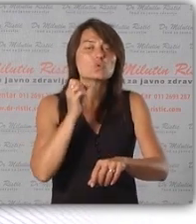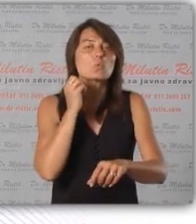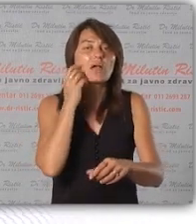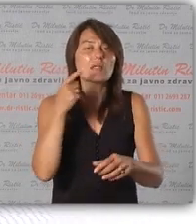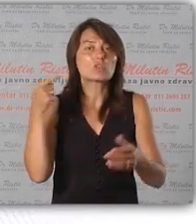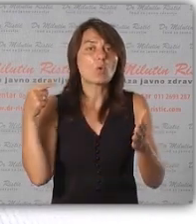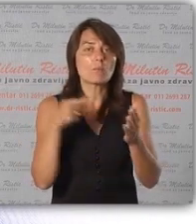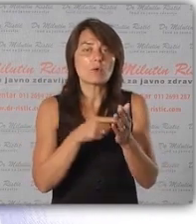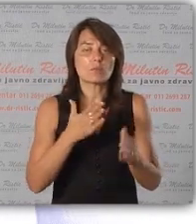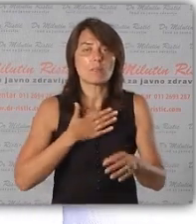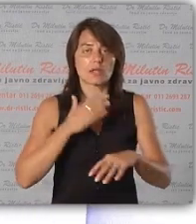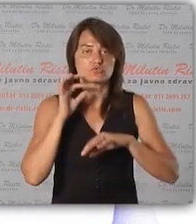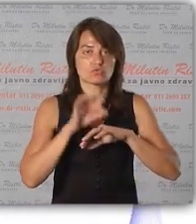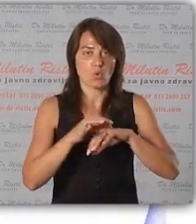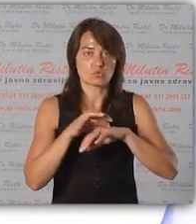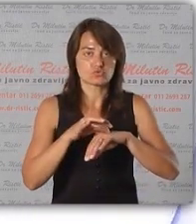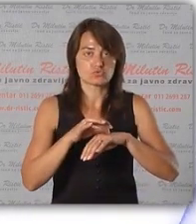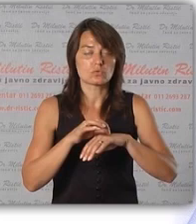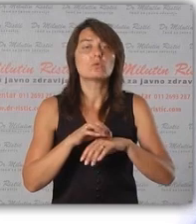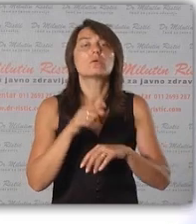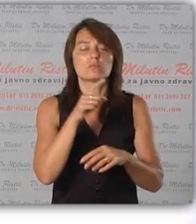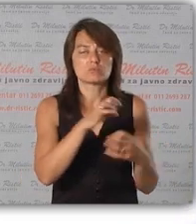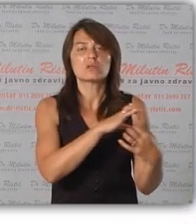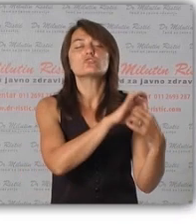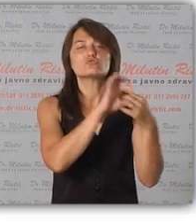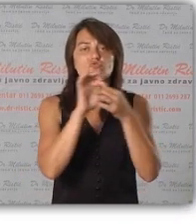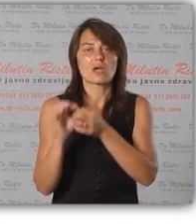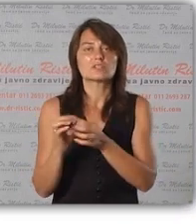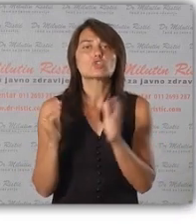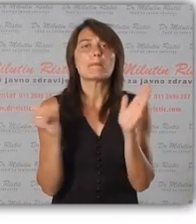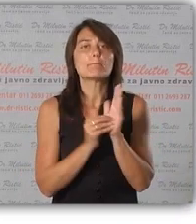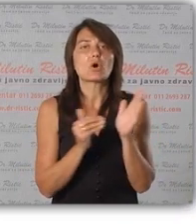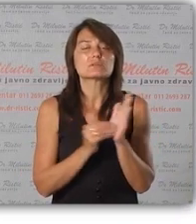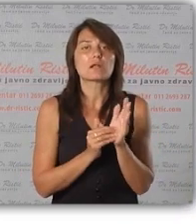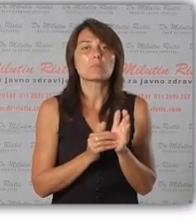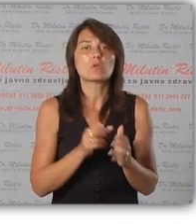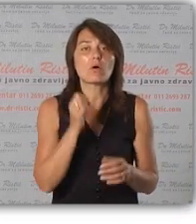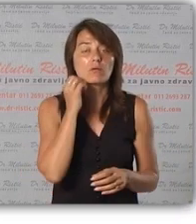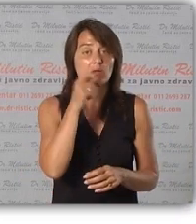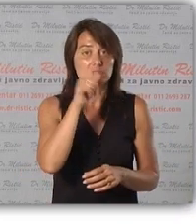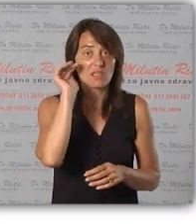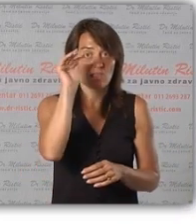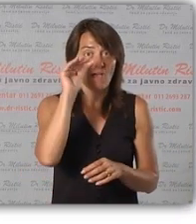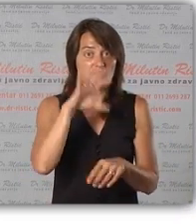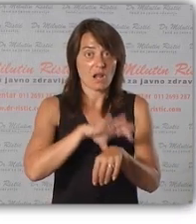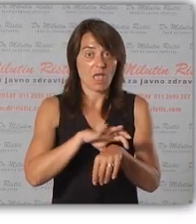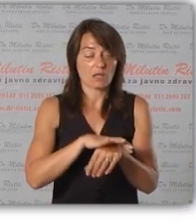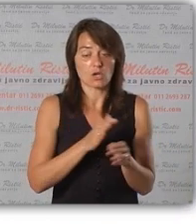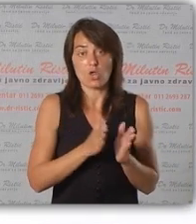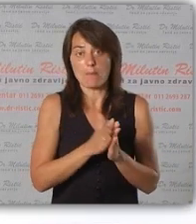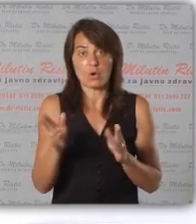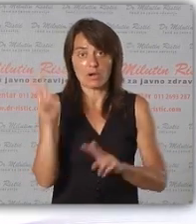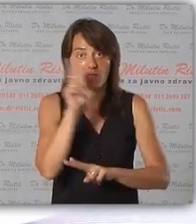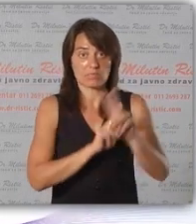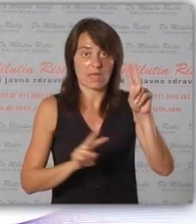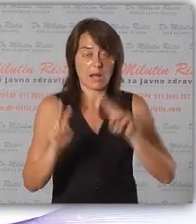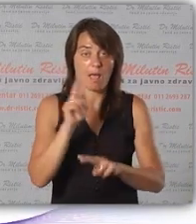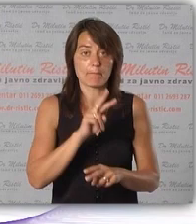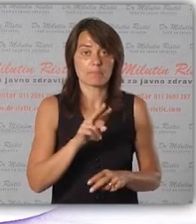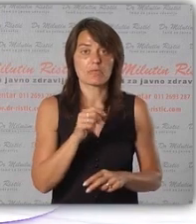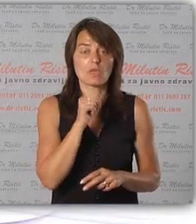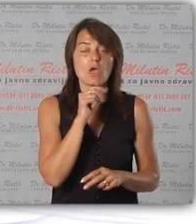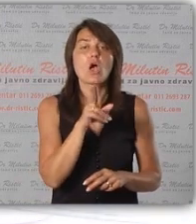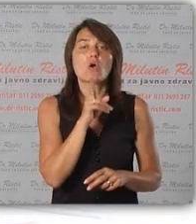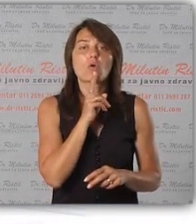infekciju prilikom uboda u našu kožu. Te je vrlo često potrebno da pošto se pacijent javi lekaru, pored